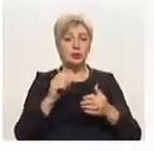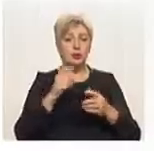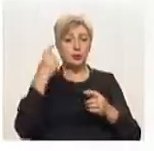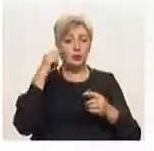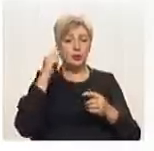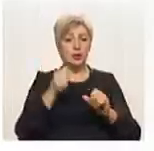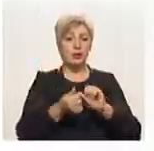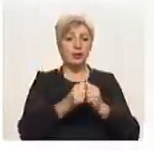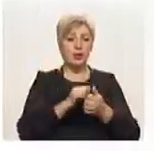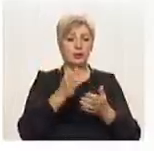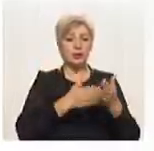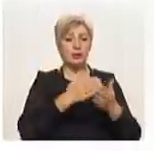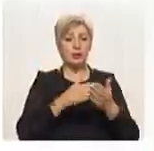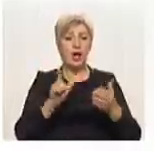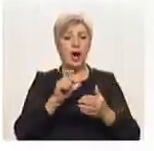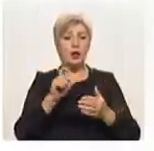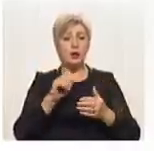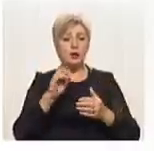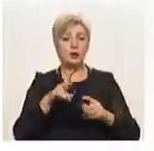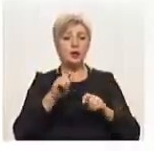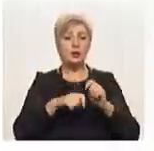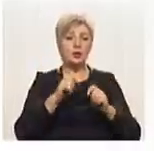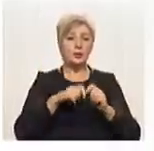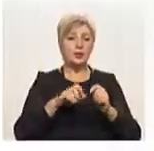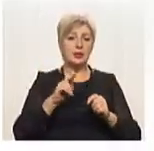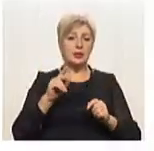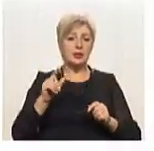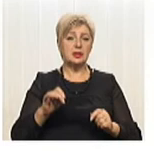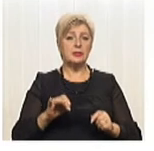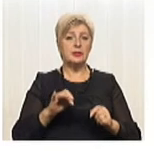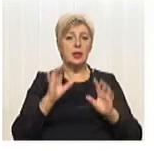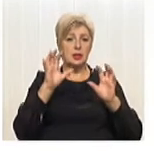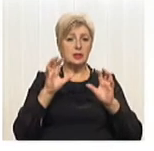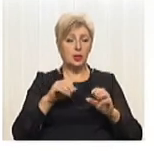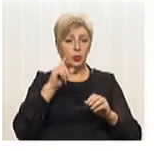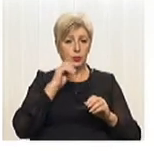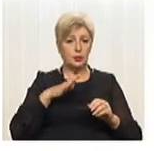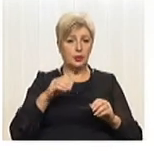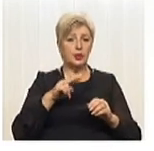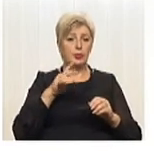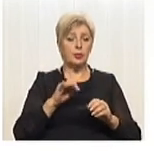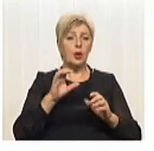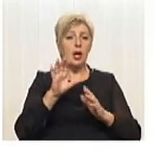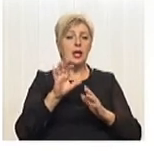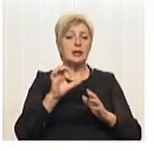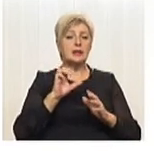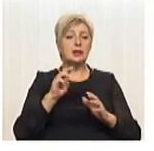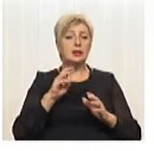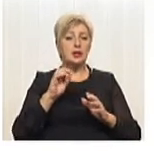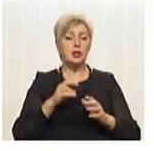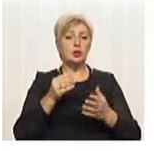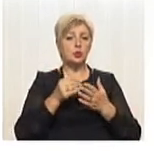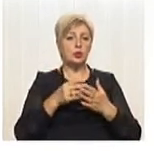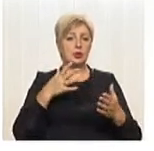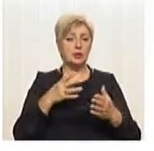замість скасованої екологічної експертизи. Закон України про стратегічну екологічну оцінку